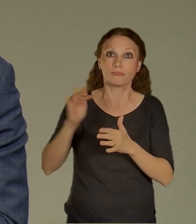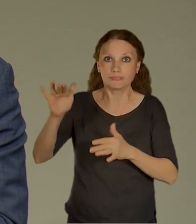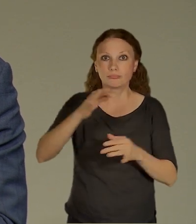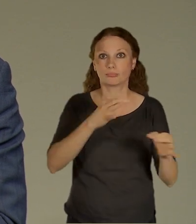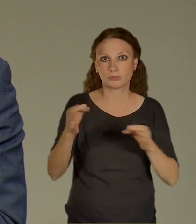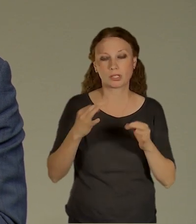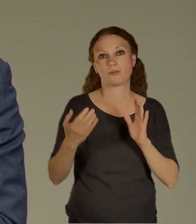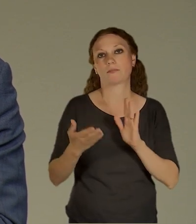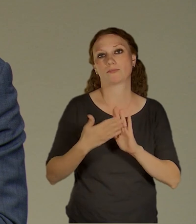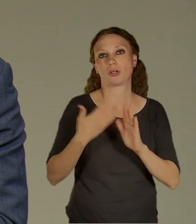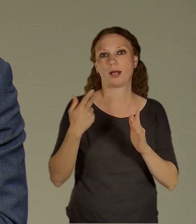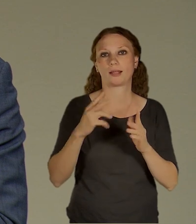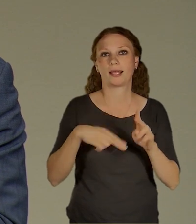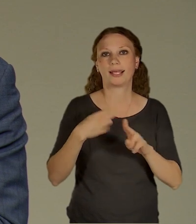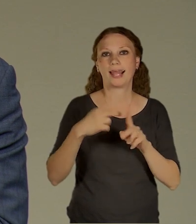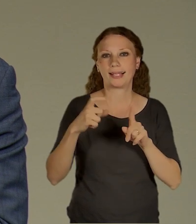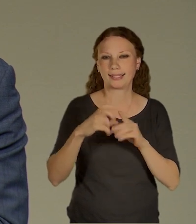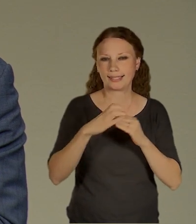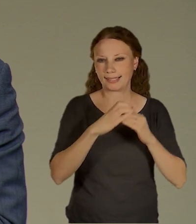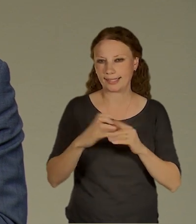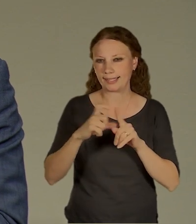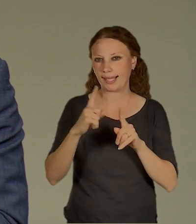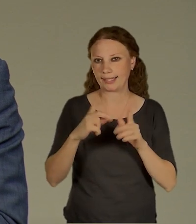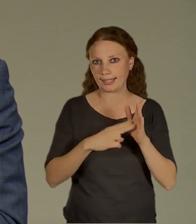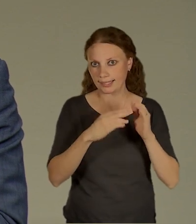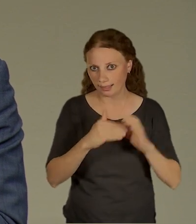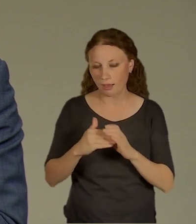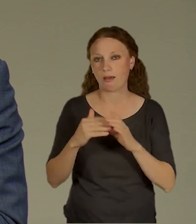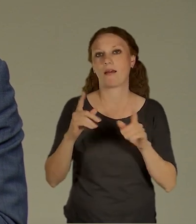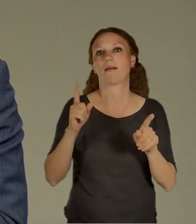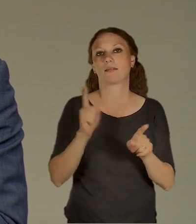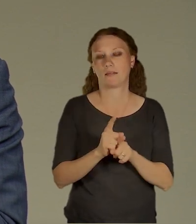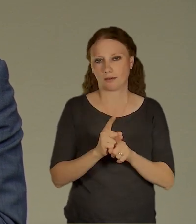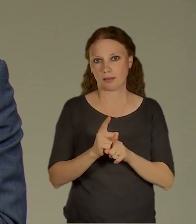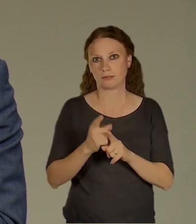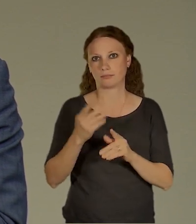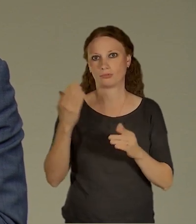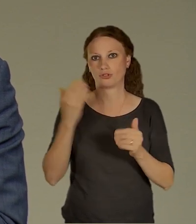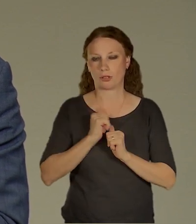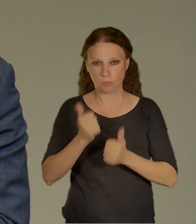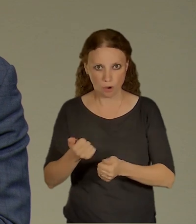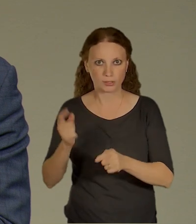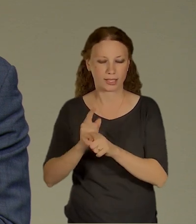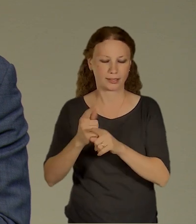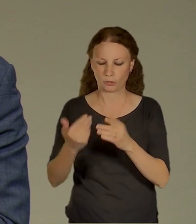Černém mostu jsem už mluvil, chystá se tady ten nový Smíchov, pardon,